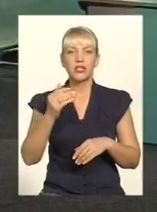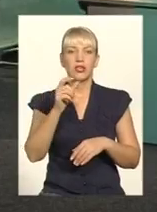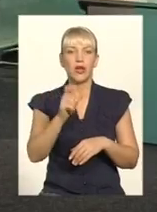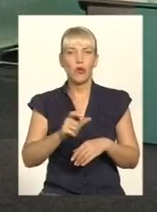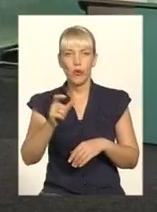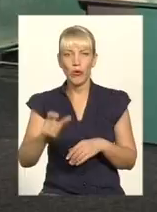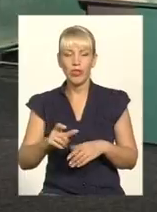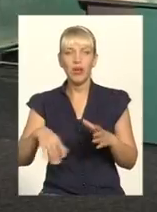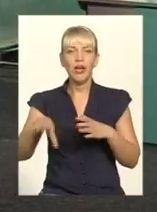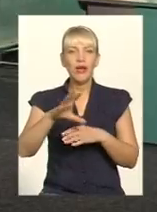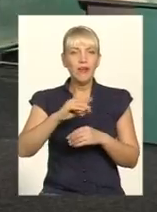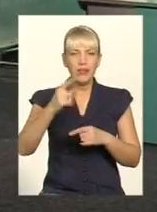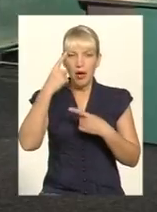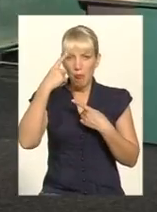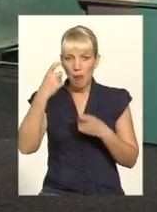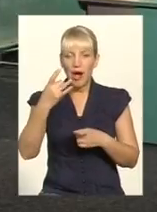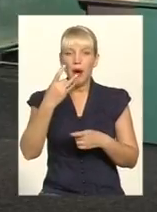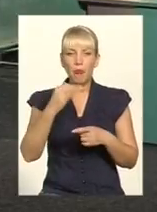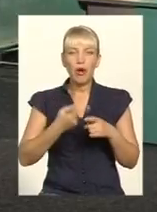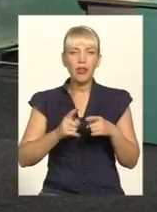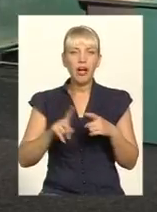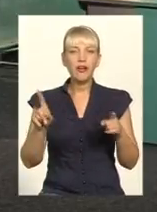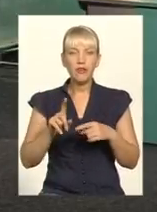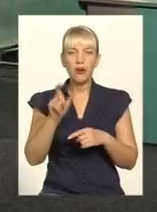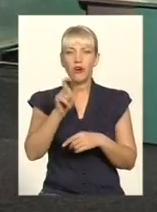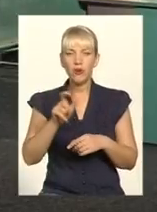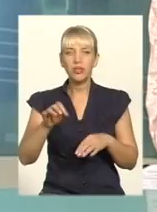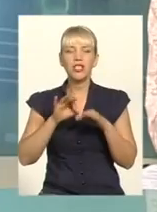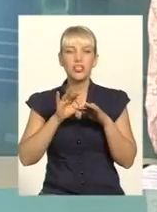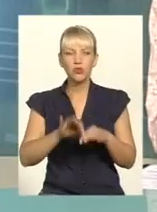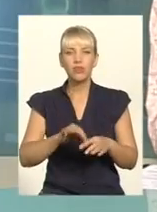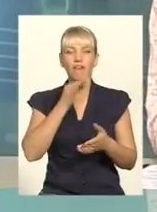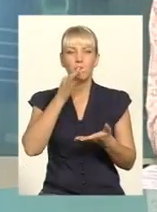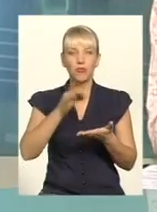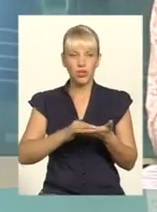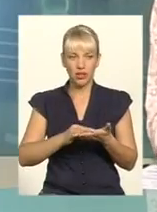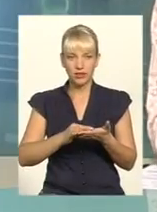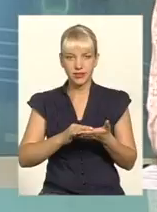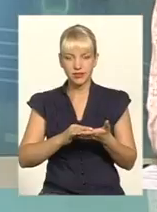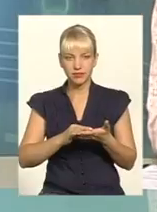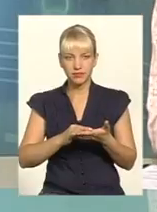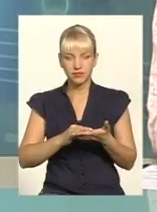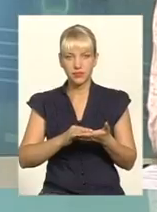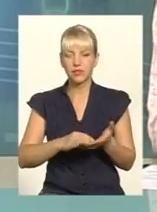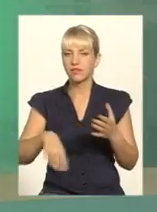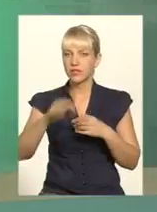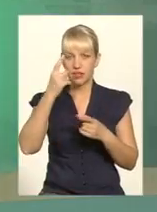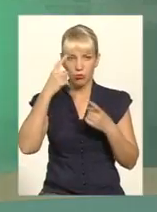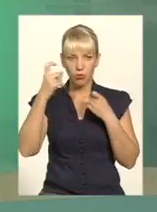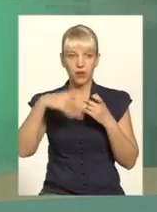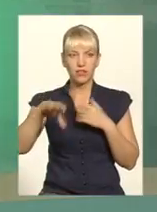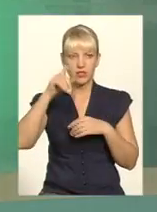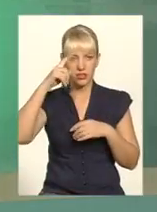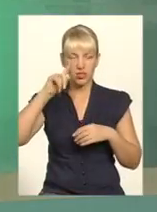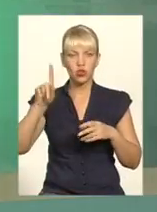Всі ж попереджені про те, що вони несуть відповідальність. Вона збільшена і підвищена. Всі попереджені, всі знають, що